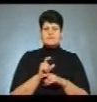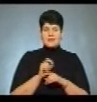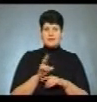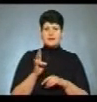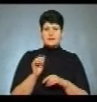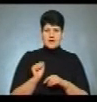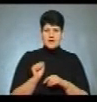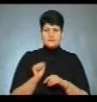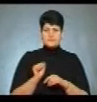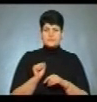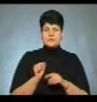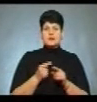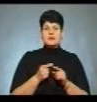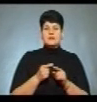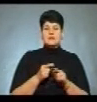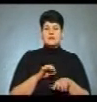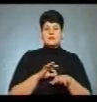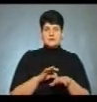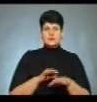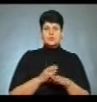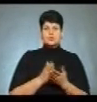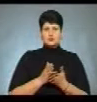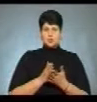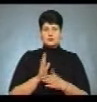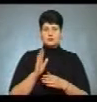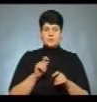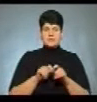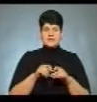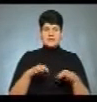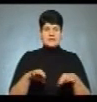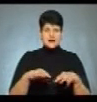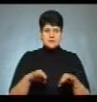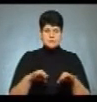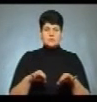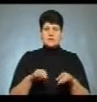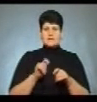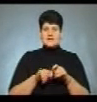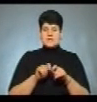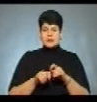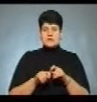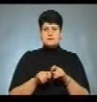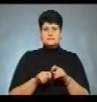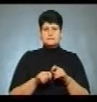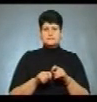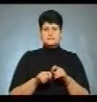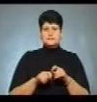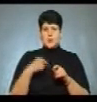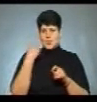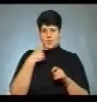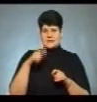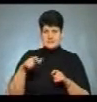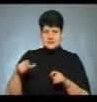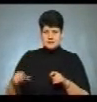визначному місці несення служби буде перевірка транспортних засобів, перевірка осіб,